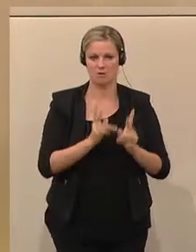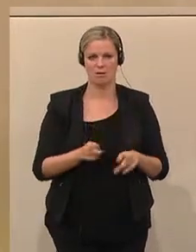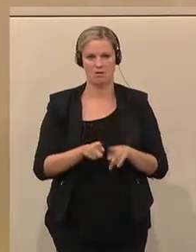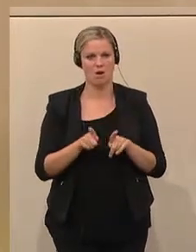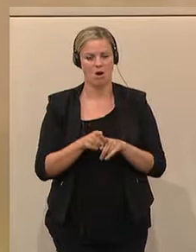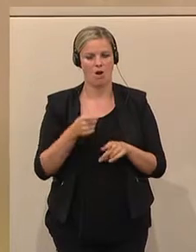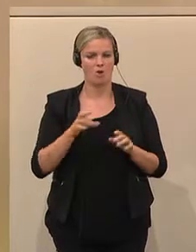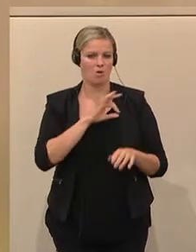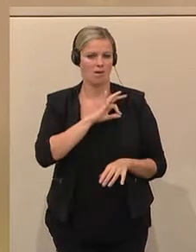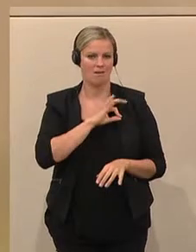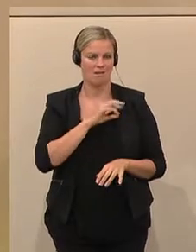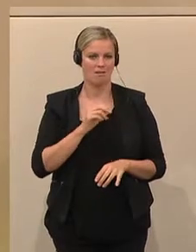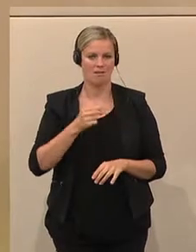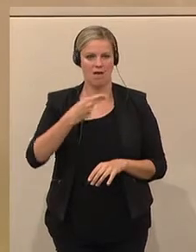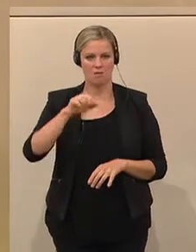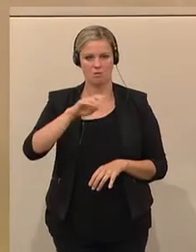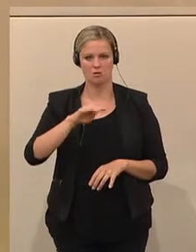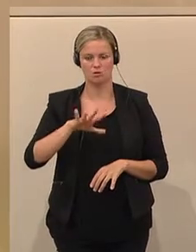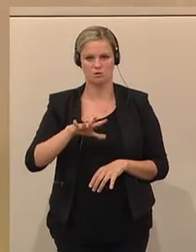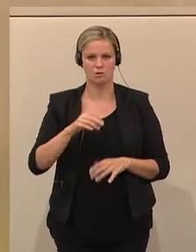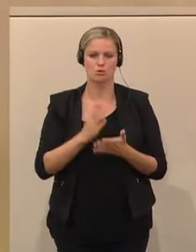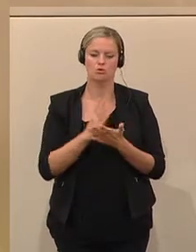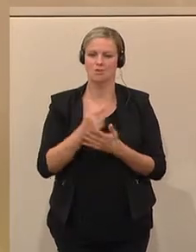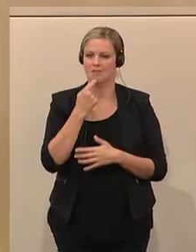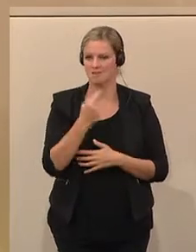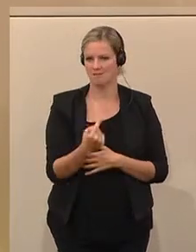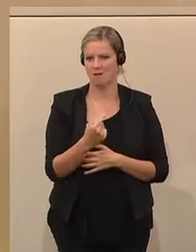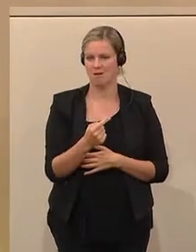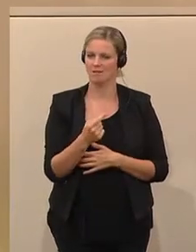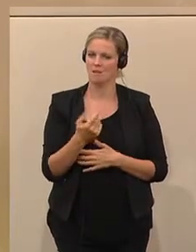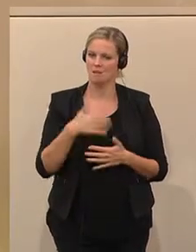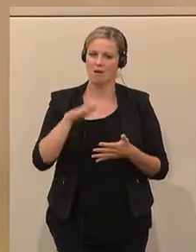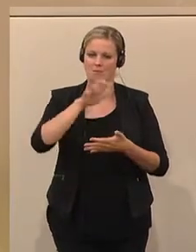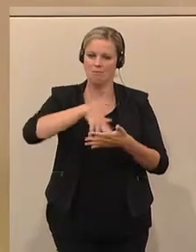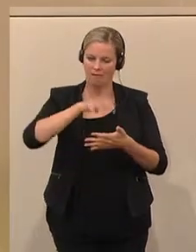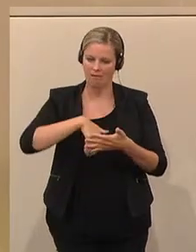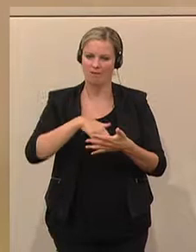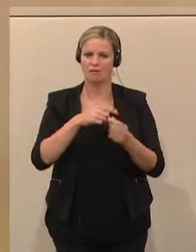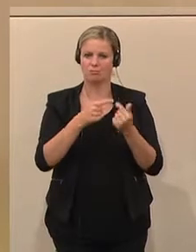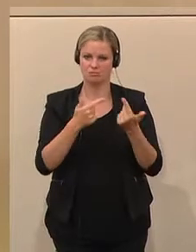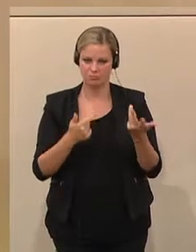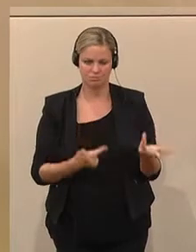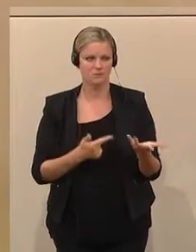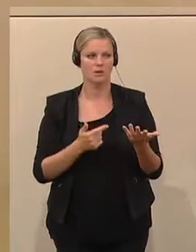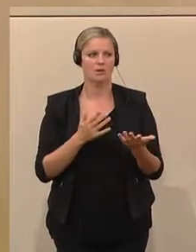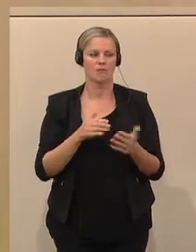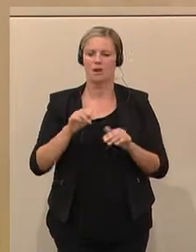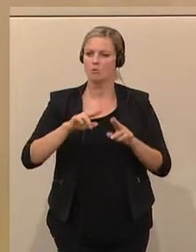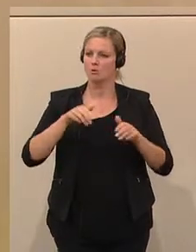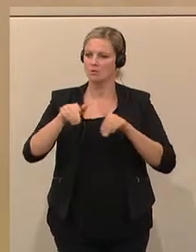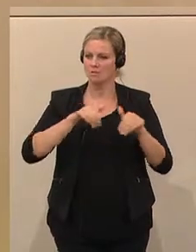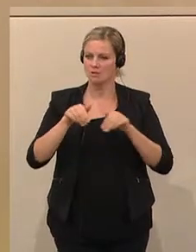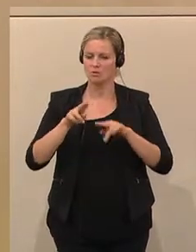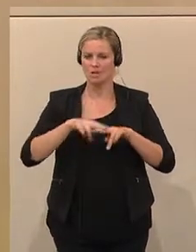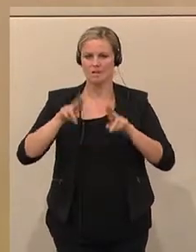auch entsprechend ausstatten mit einer Möglichkeit einer besseren Mitsprache in Form eines Berichtwesens an den Bundesminister bzw. in weiterer Folge an den Nationalrat,